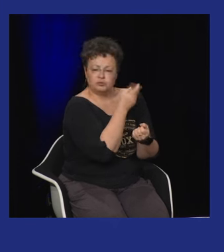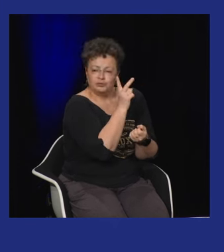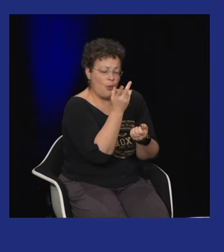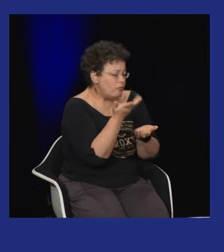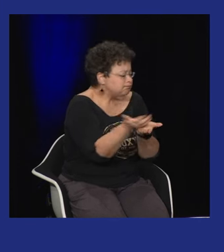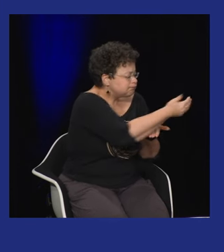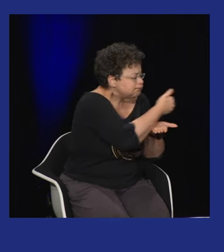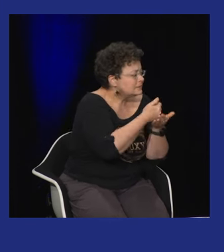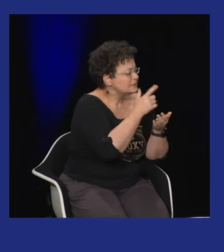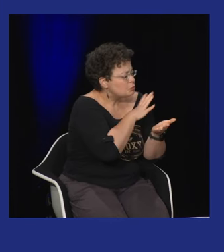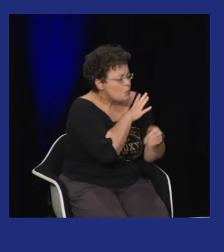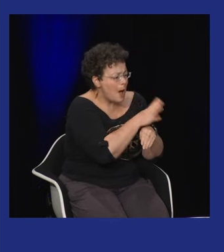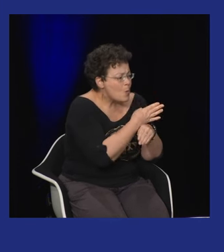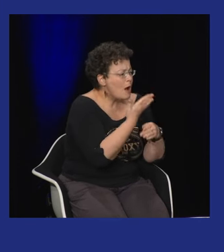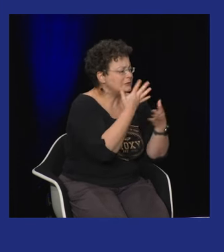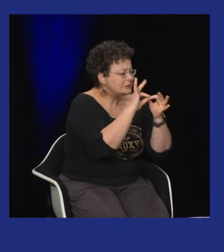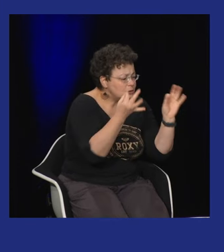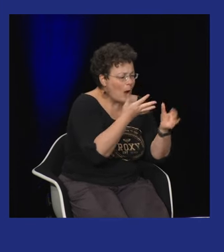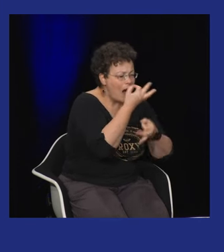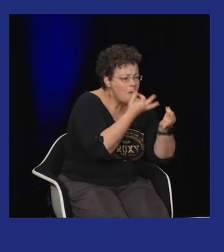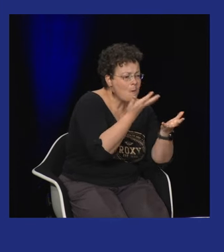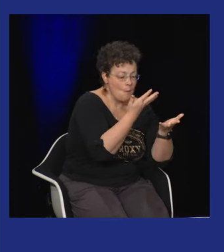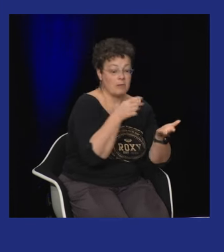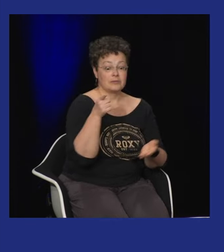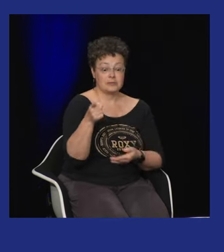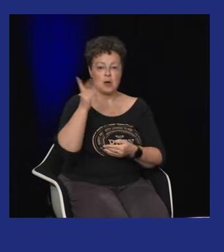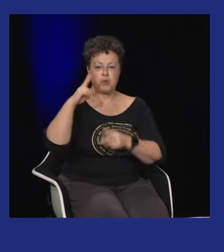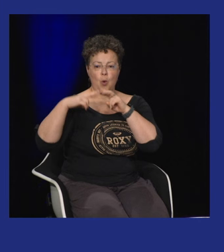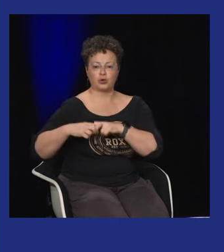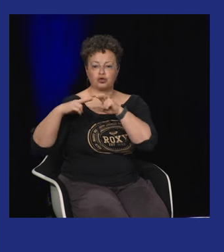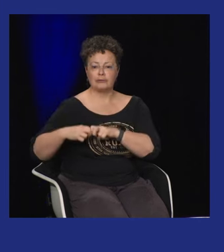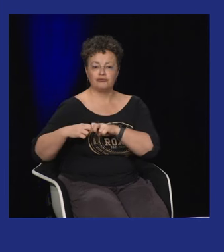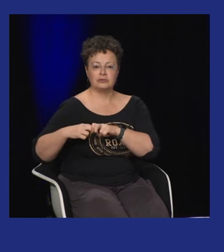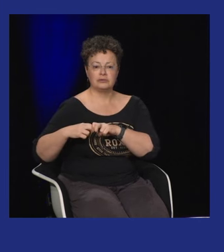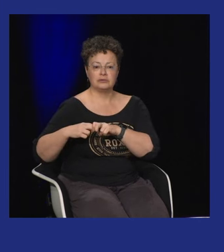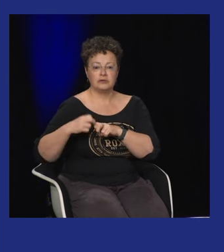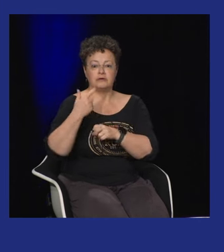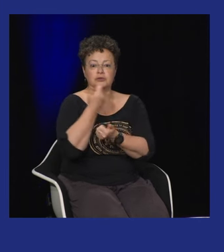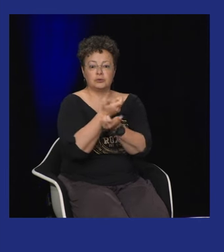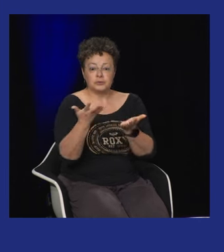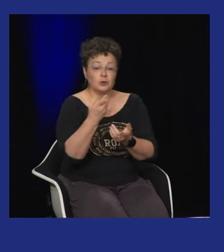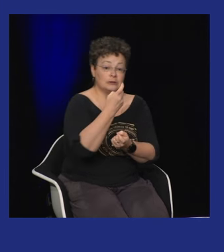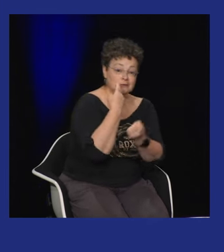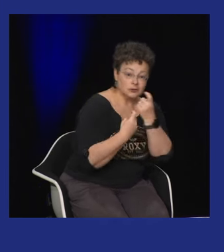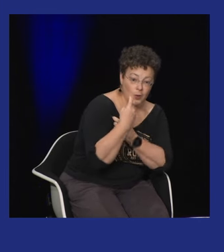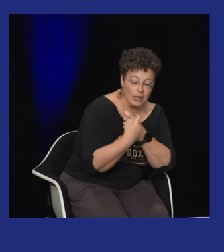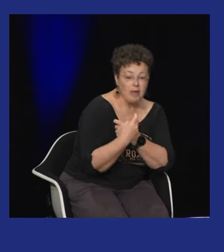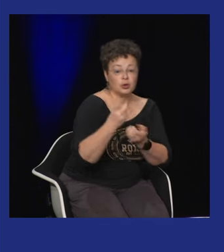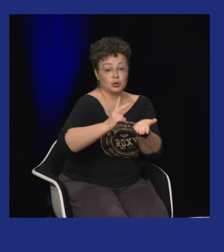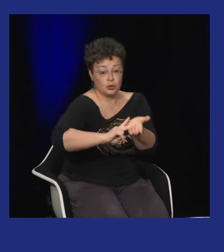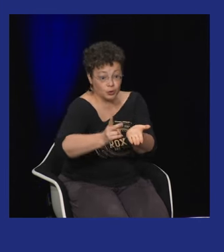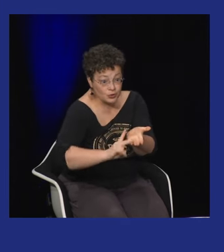et donc là c'est plus un recueil de différents poèmes de différentes histoires et pour en faire de la recherche